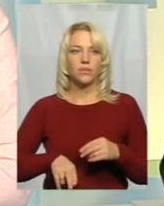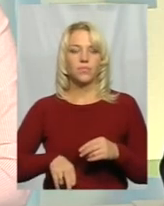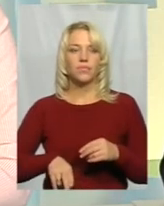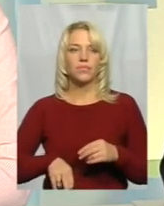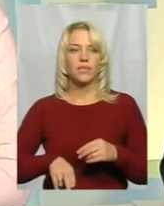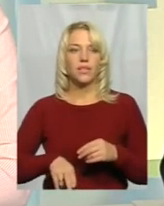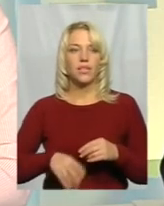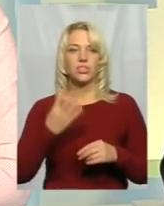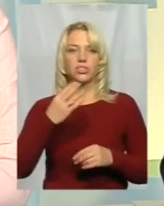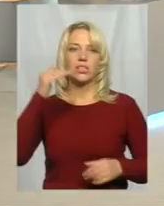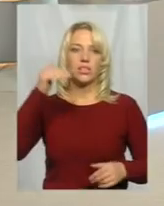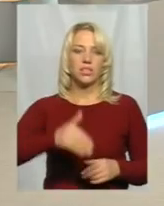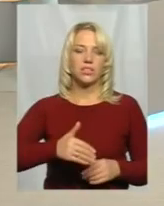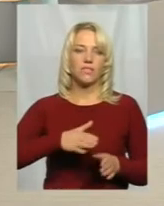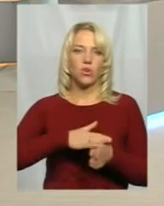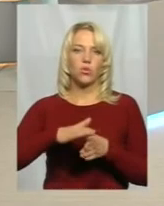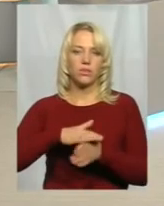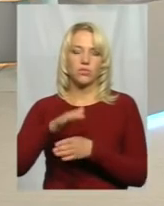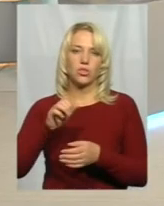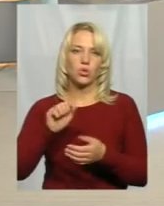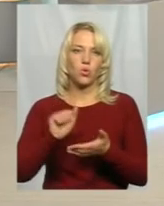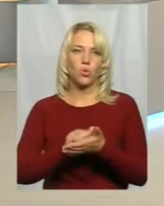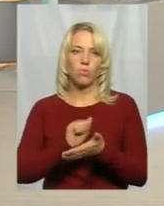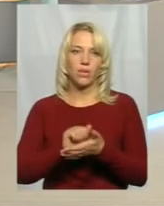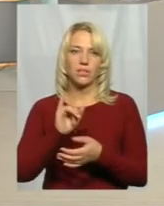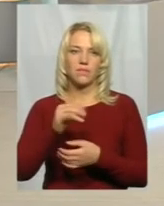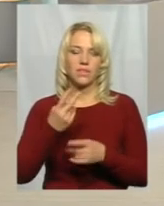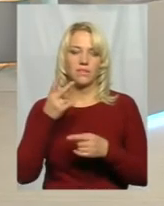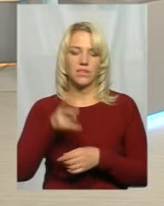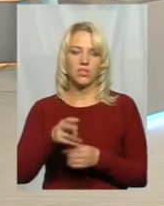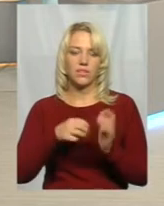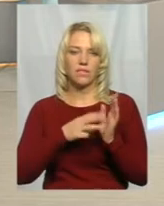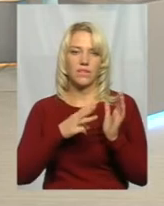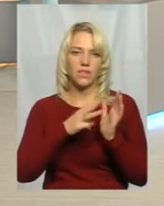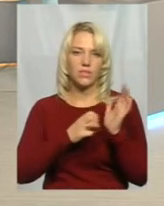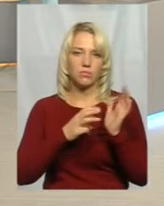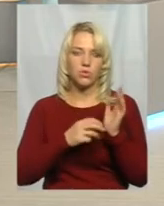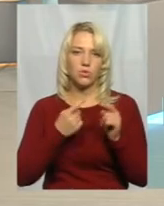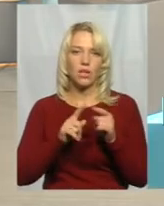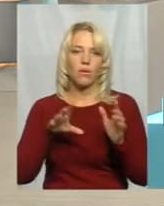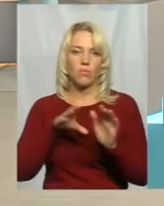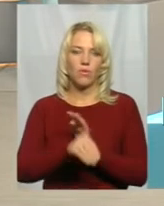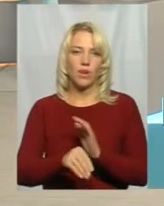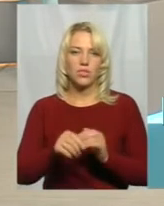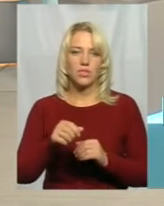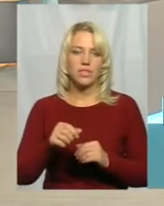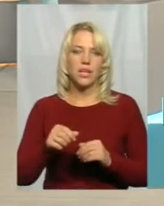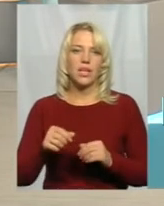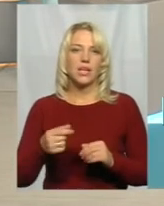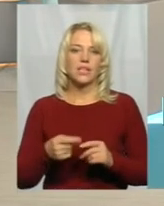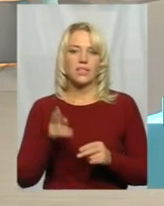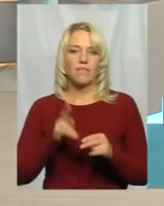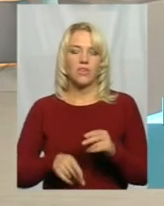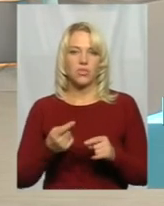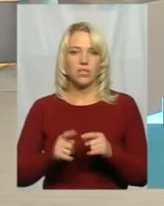4 тисяч виконавчих документів. З них 2800 проваджень завершені з тим, що борженики